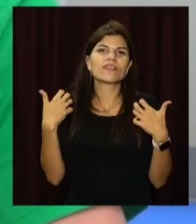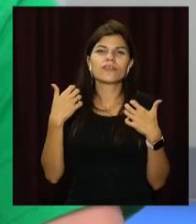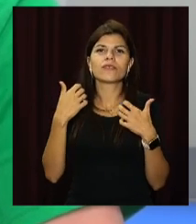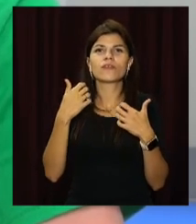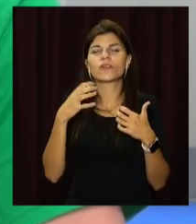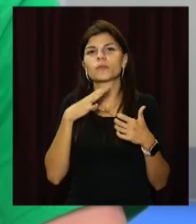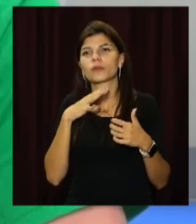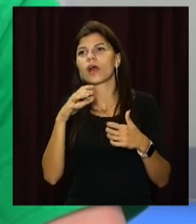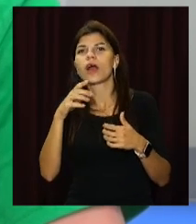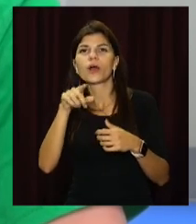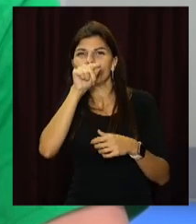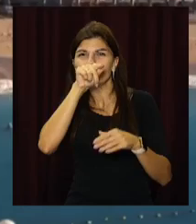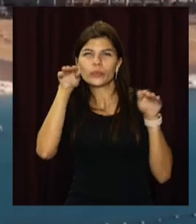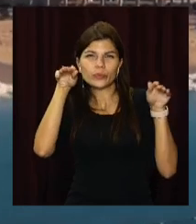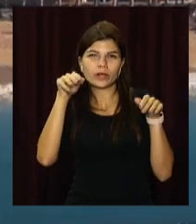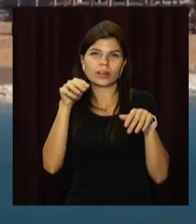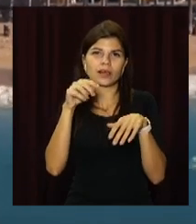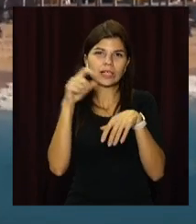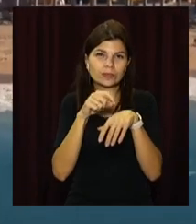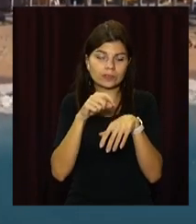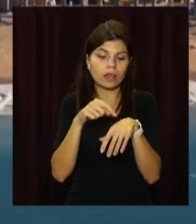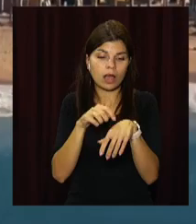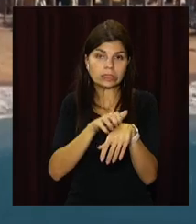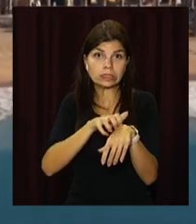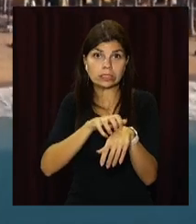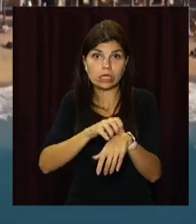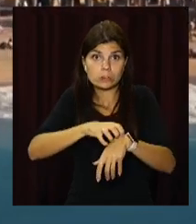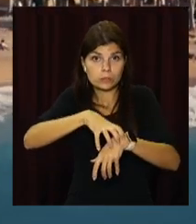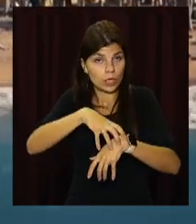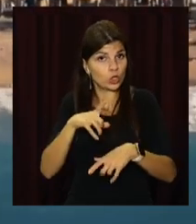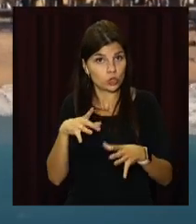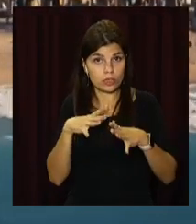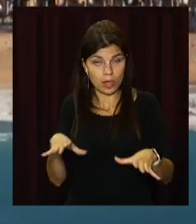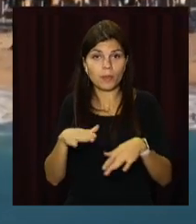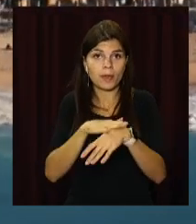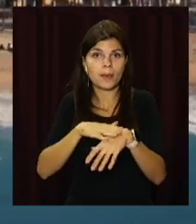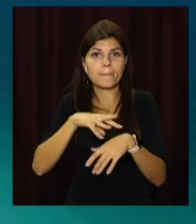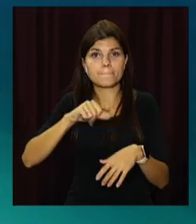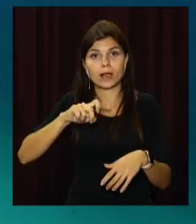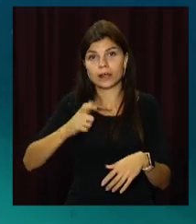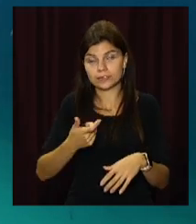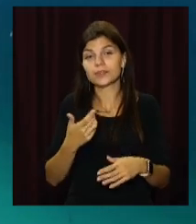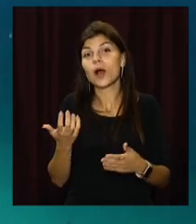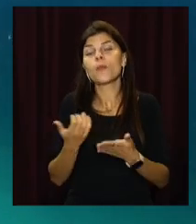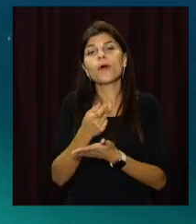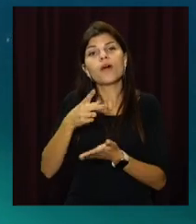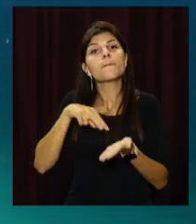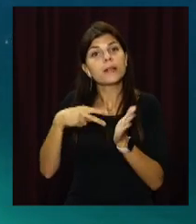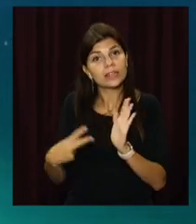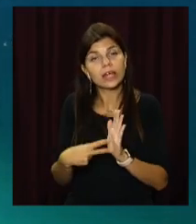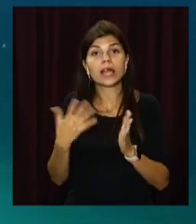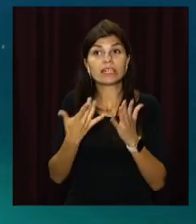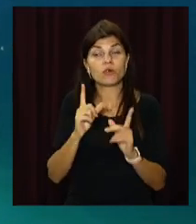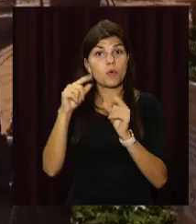комарів розчісують собі ці язвочки. Тож, аби відпуска вийшла вдалою та принесла лише позитивні емоції, плануйте її та